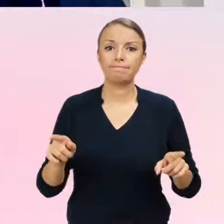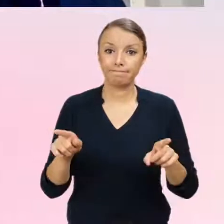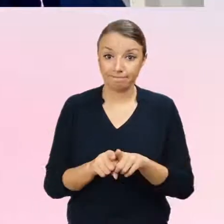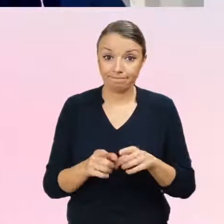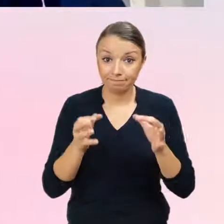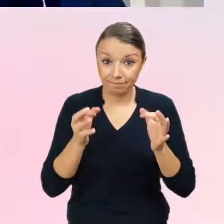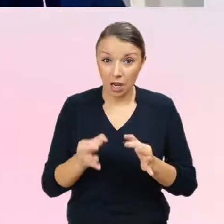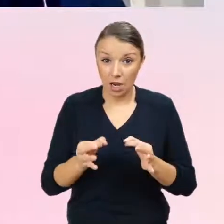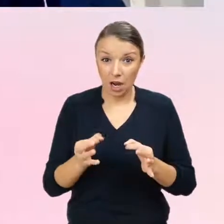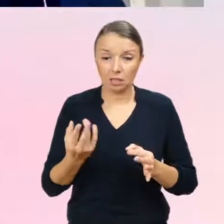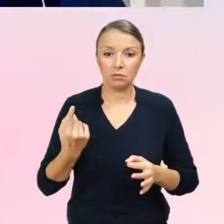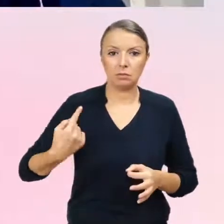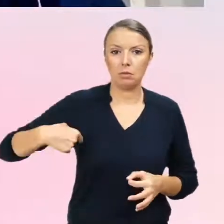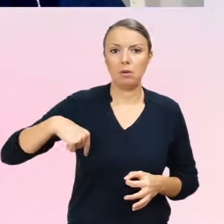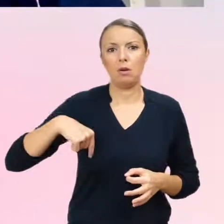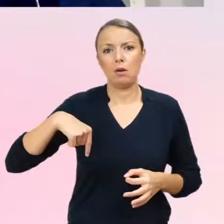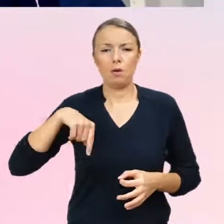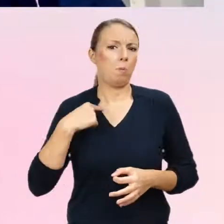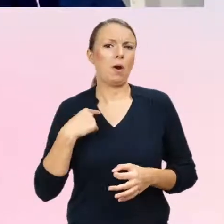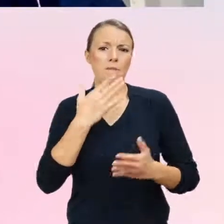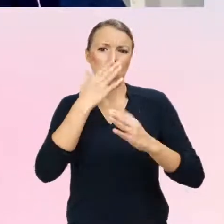jesteśmy i to, co będzie obowiązywać.